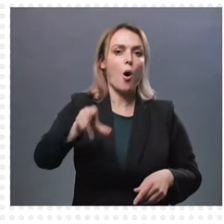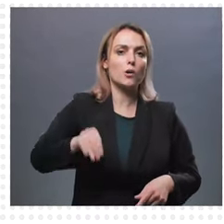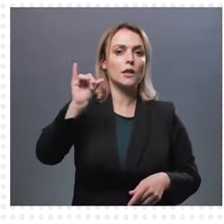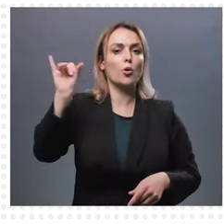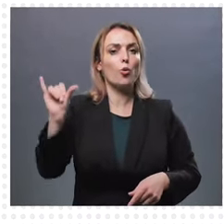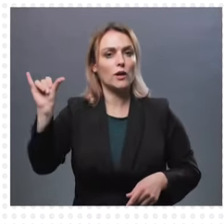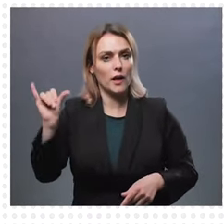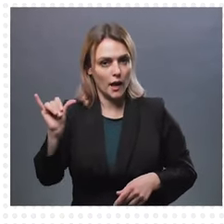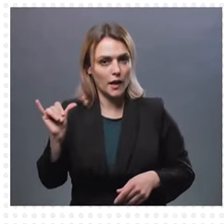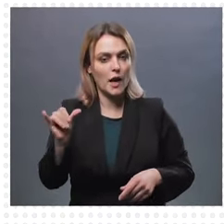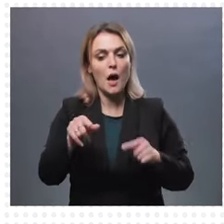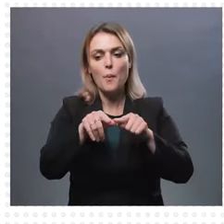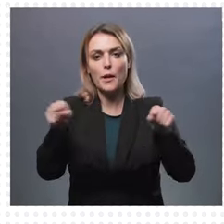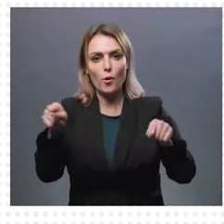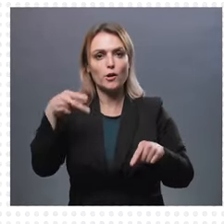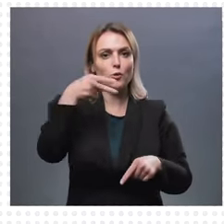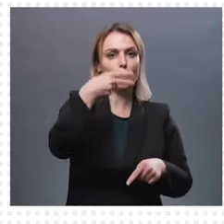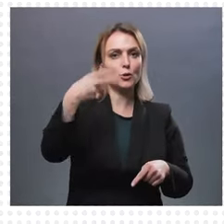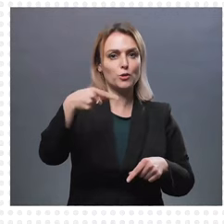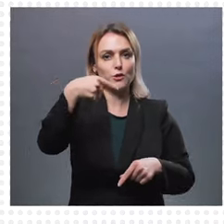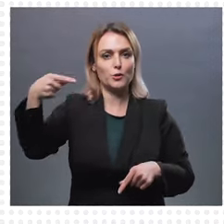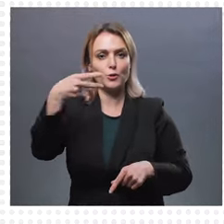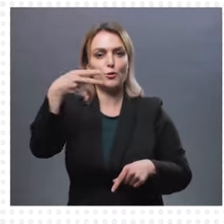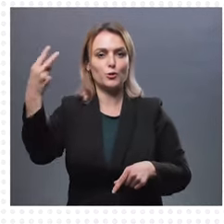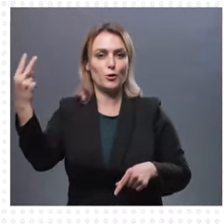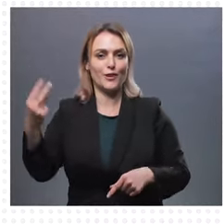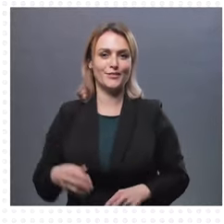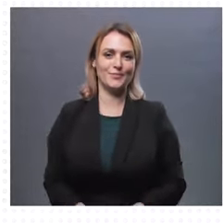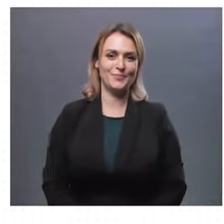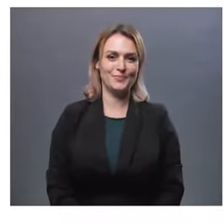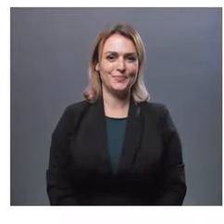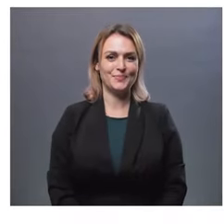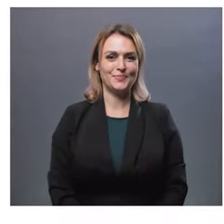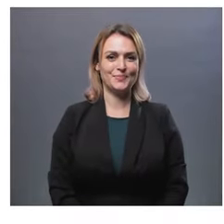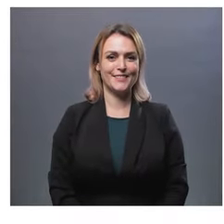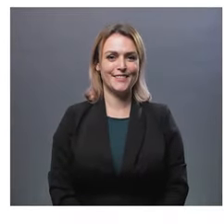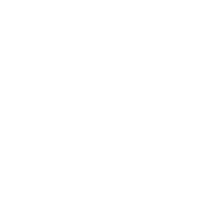Cahul și Unghieni în perioada 2020-2022.